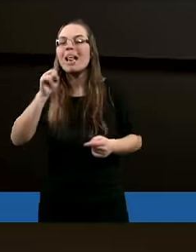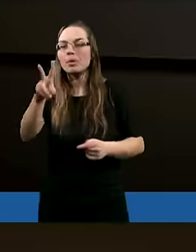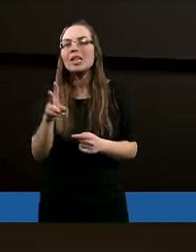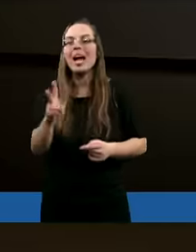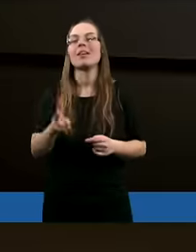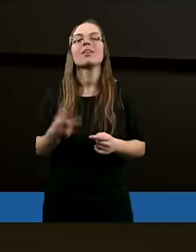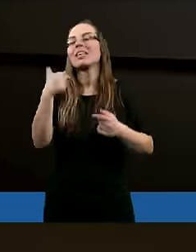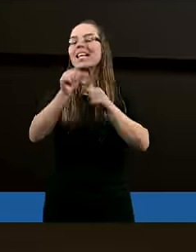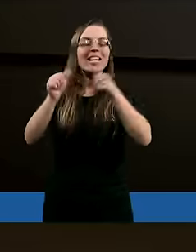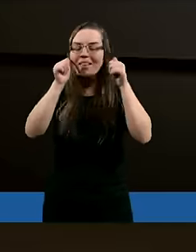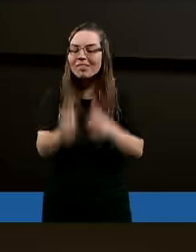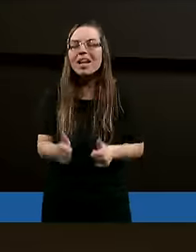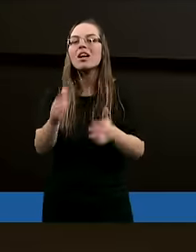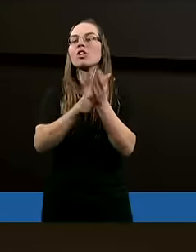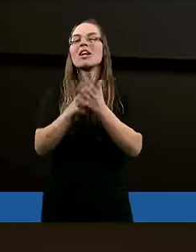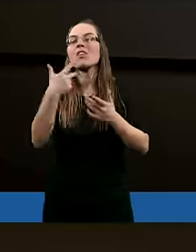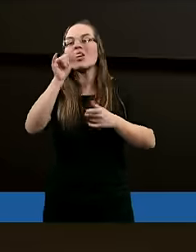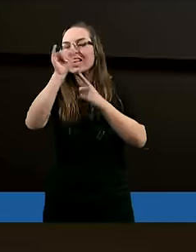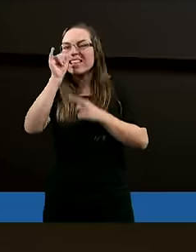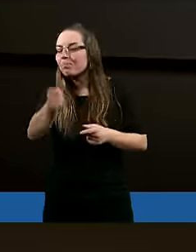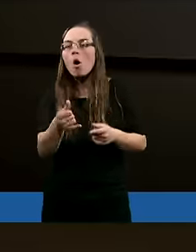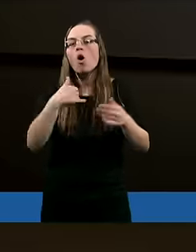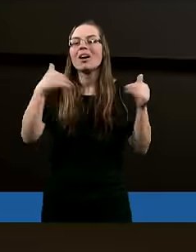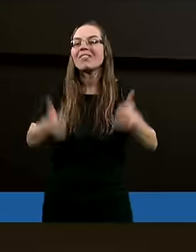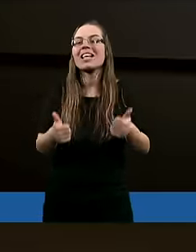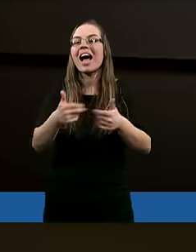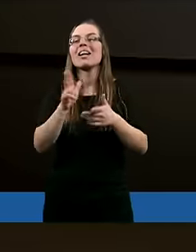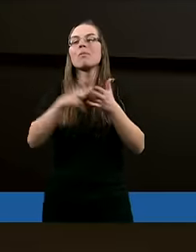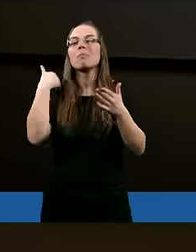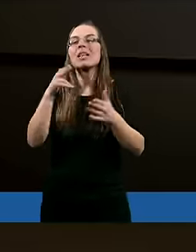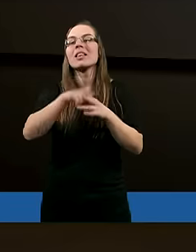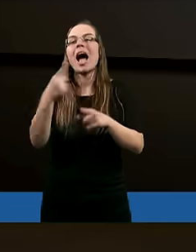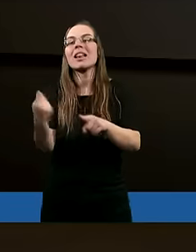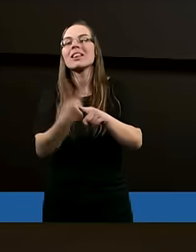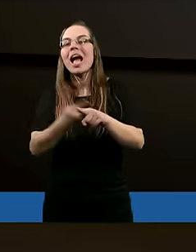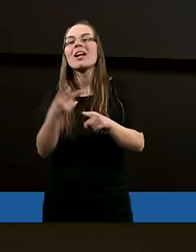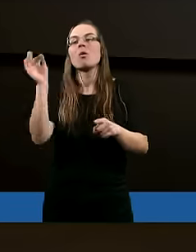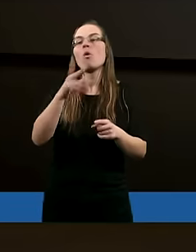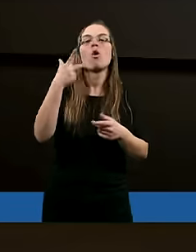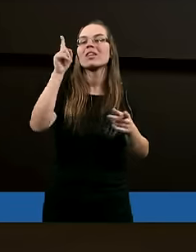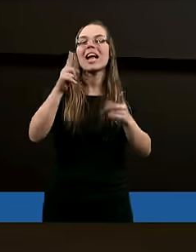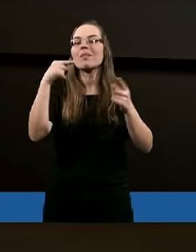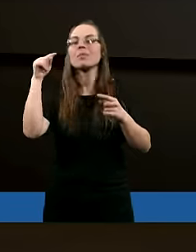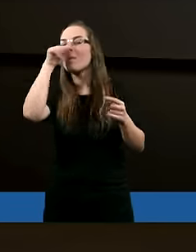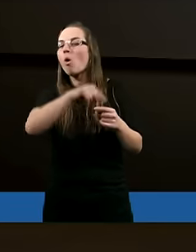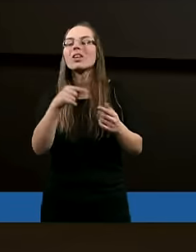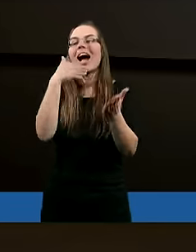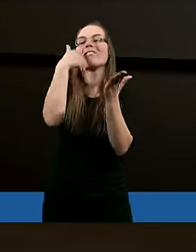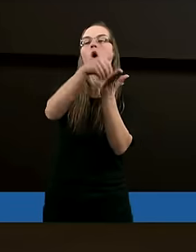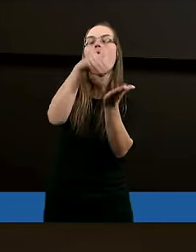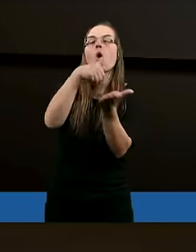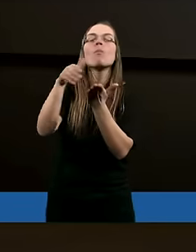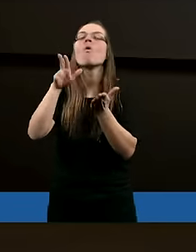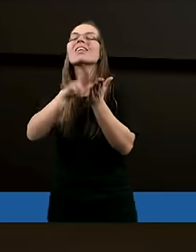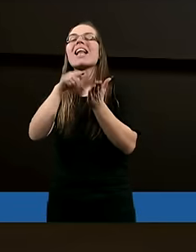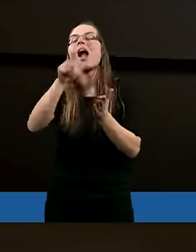nie jestem w stanie, często mówię, nie jestem w stanie być na żadnej diecie, bo nie jestem w stanie sobie niczego odmówić, na co